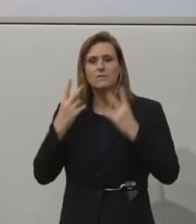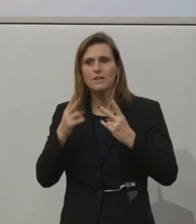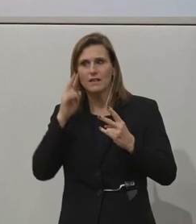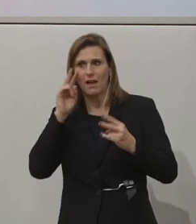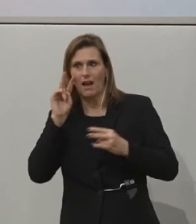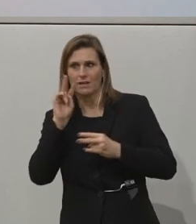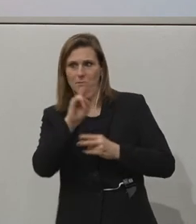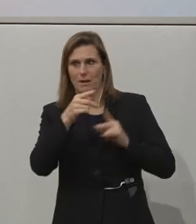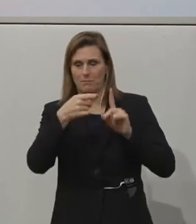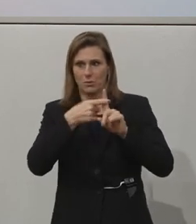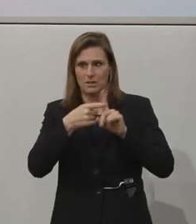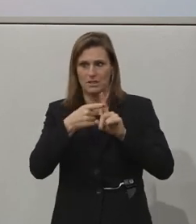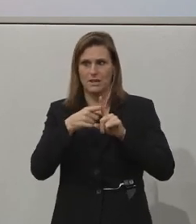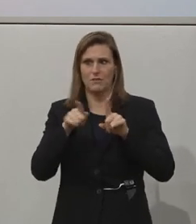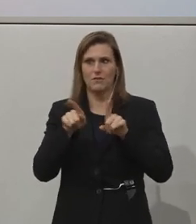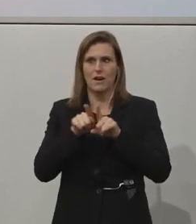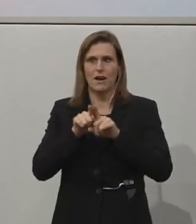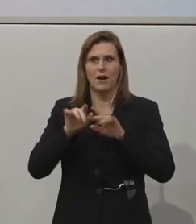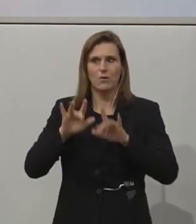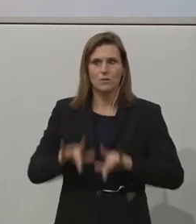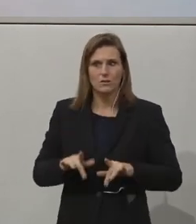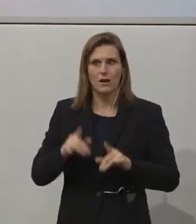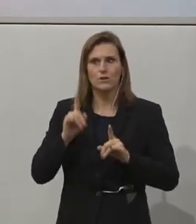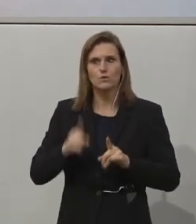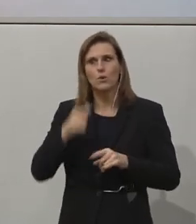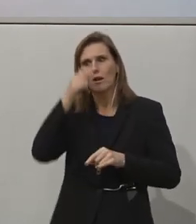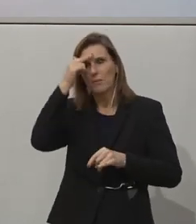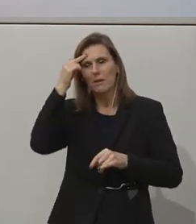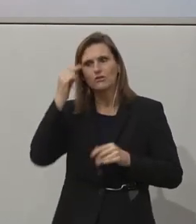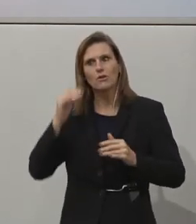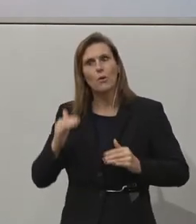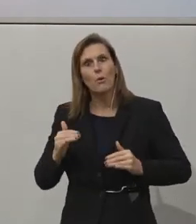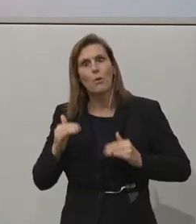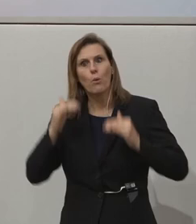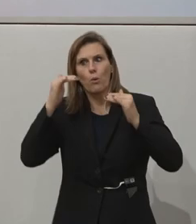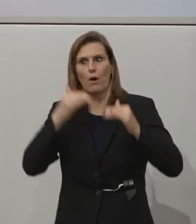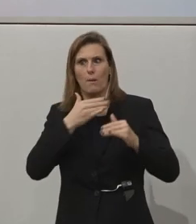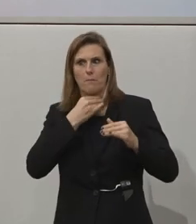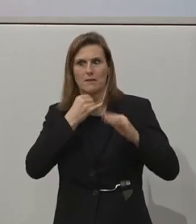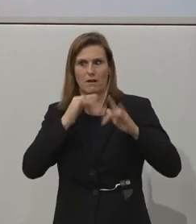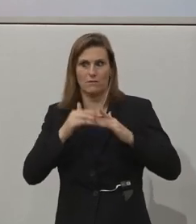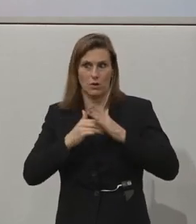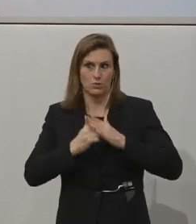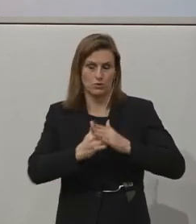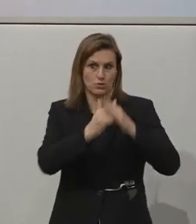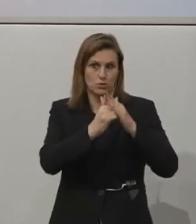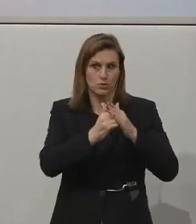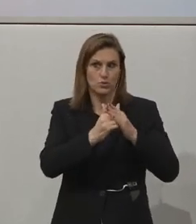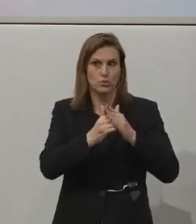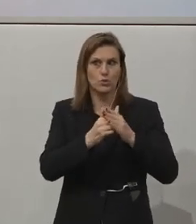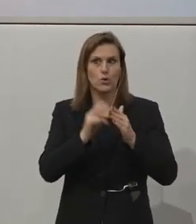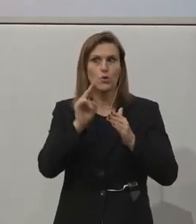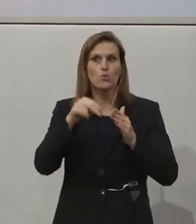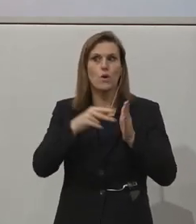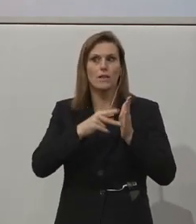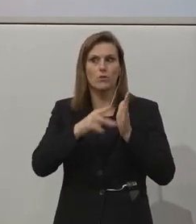sollte auch dort in Betracht gezogen werden, wo Menschen einen sehr hohen Unterstützungsbedarf haben. Die UN-Konvention